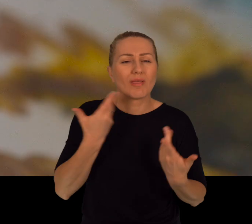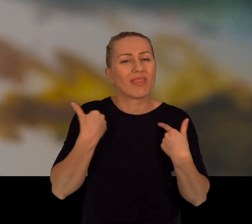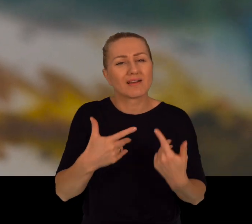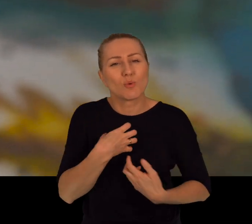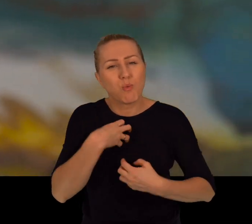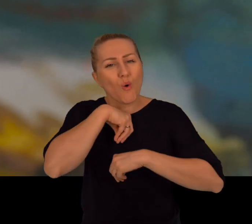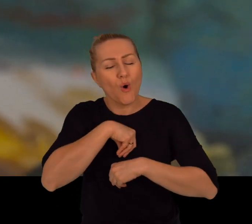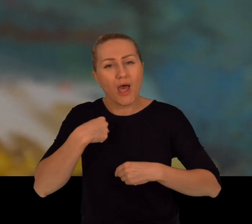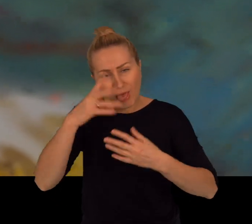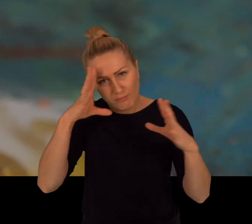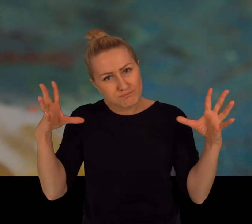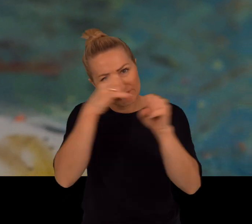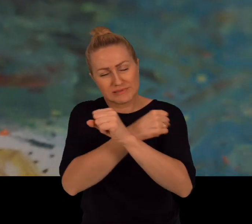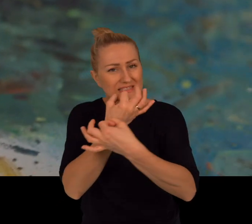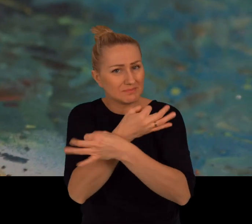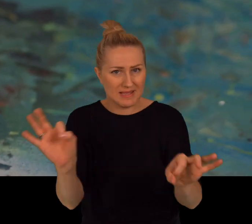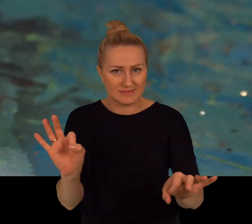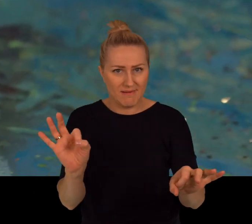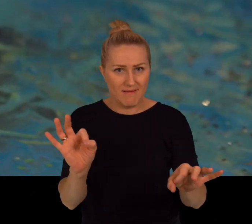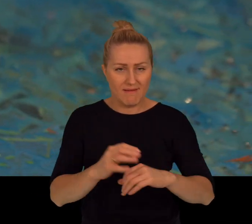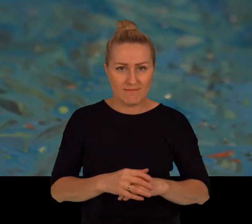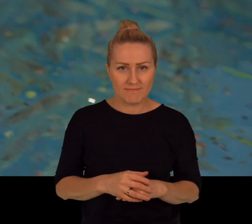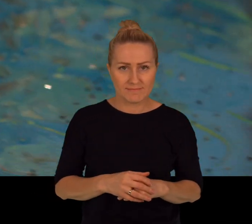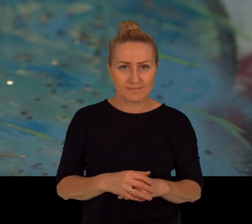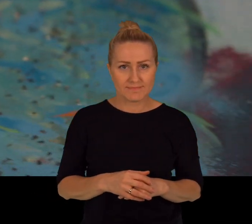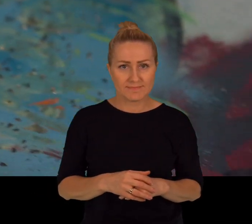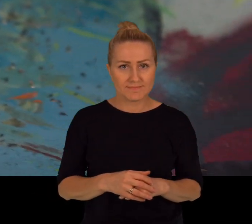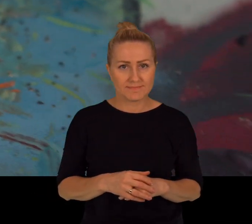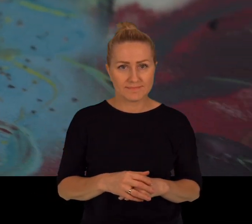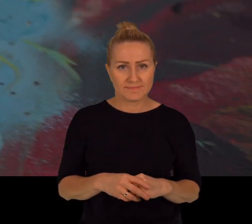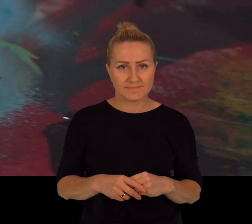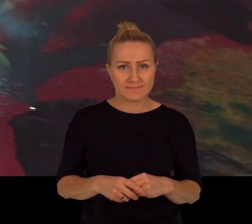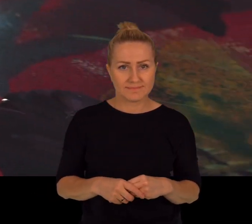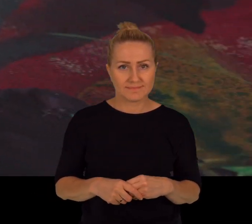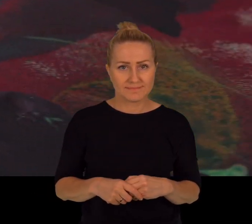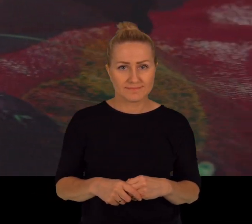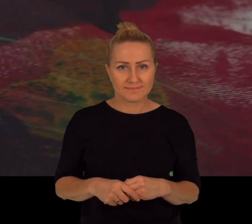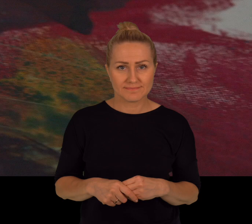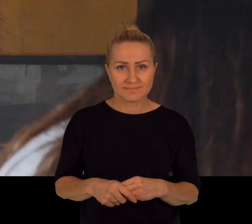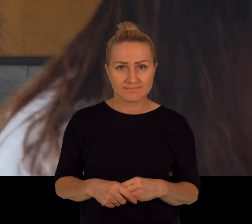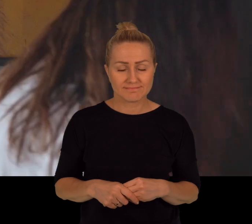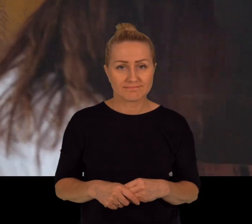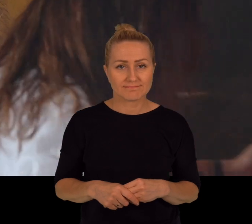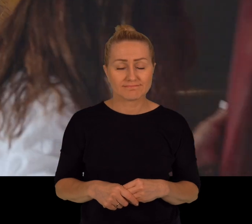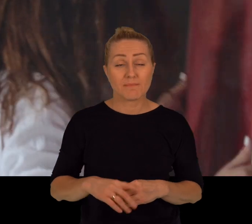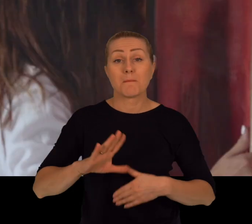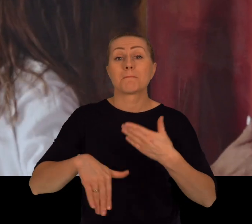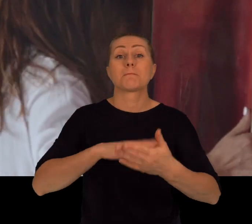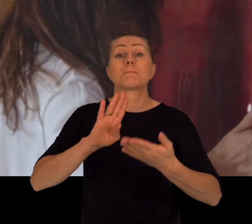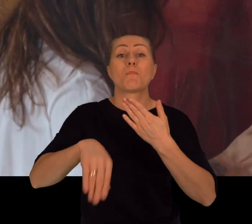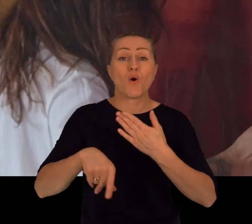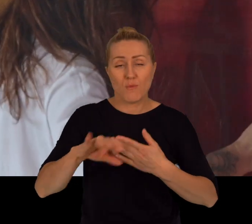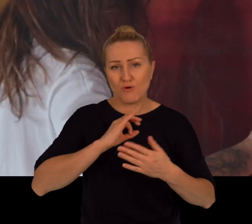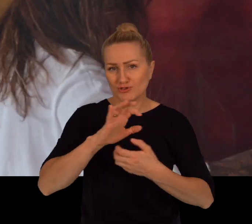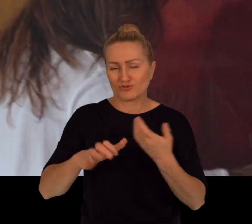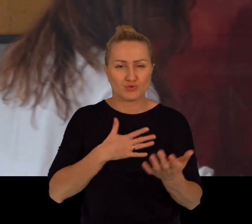że zawalił się znowu mój